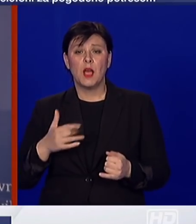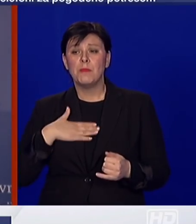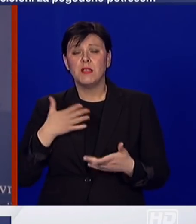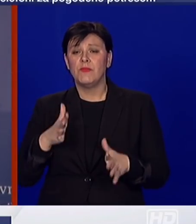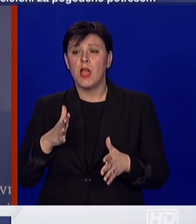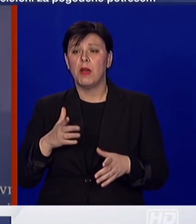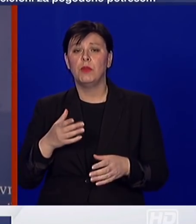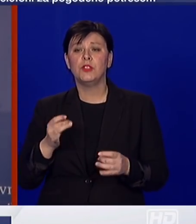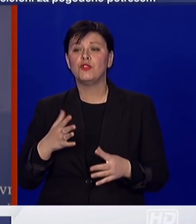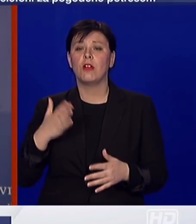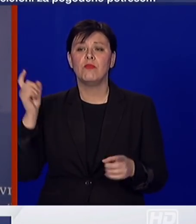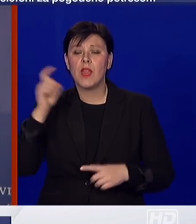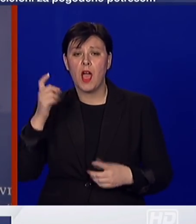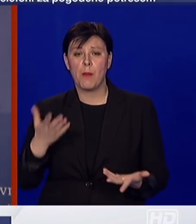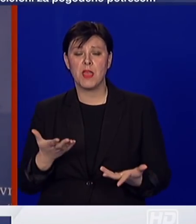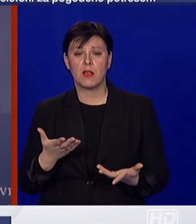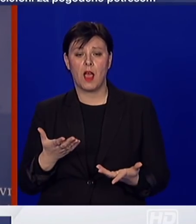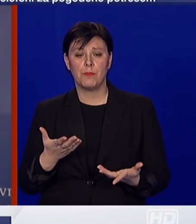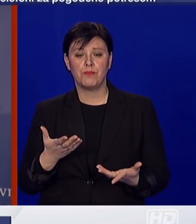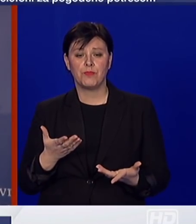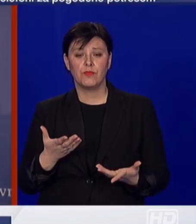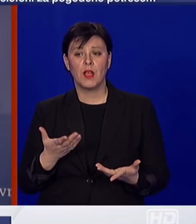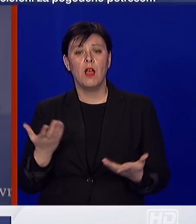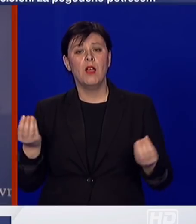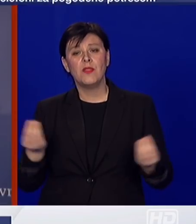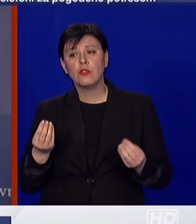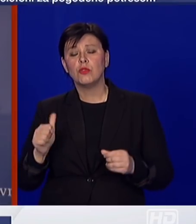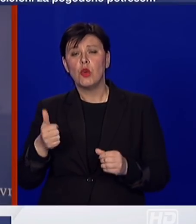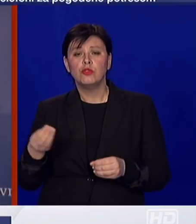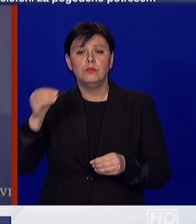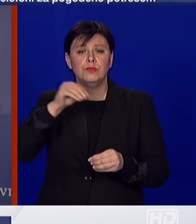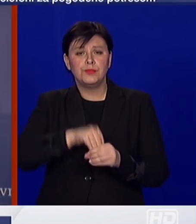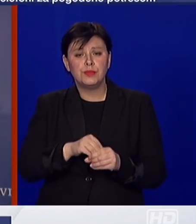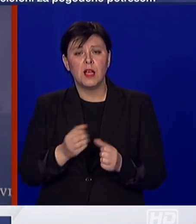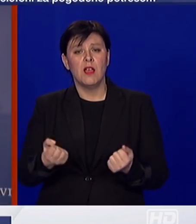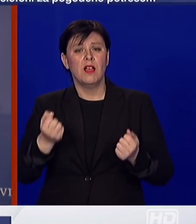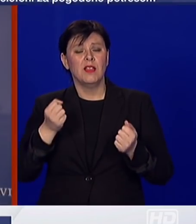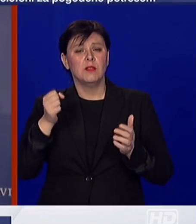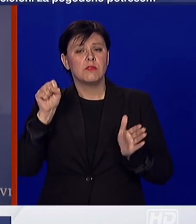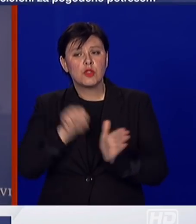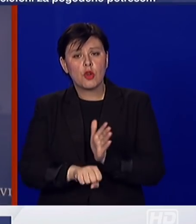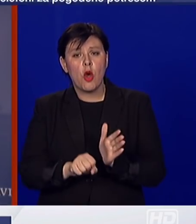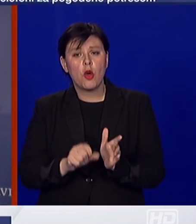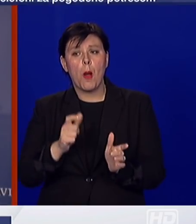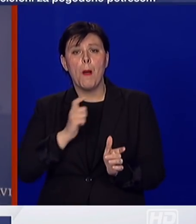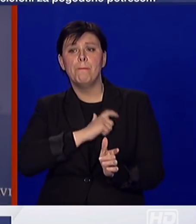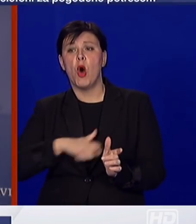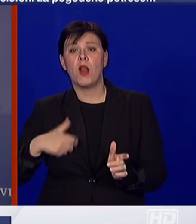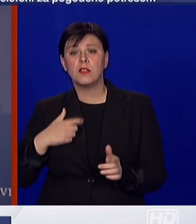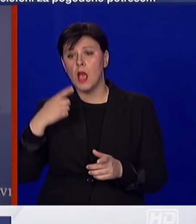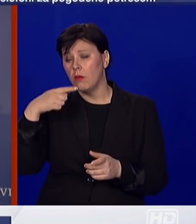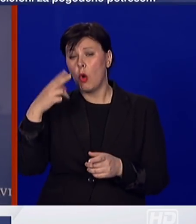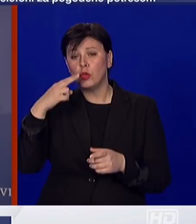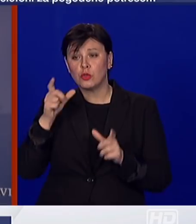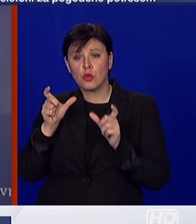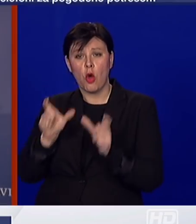namjeru uvoditi nekakvu jaku policijsku kontrolu. Policijska